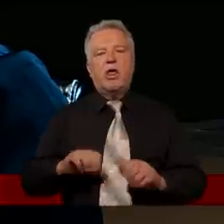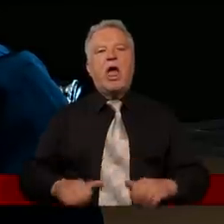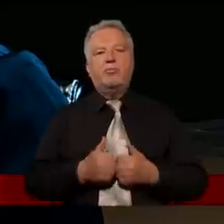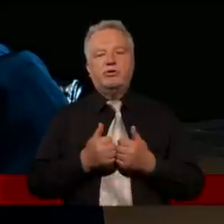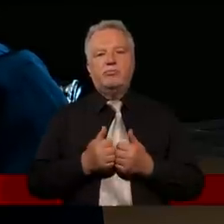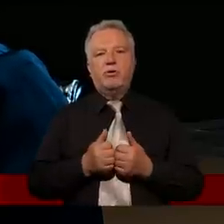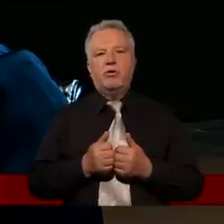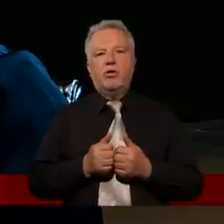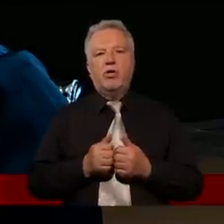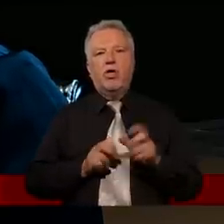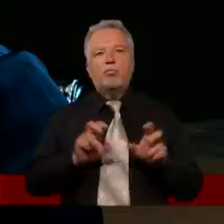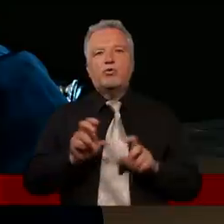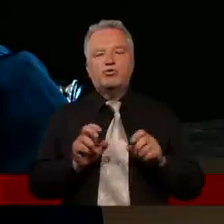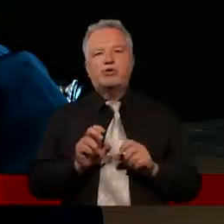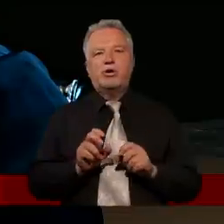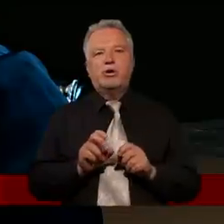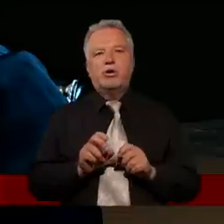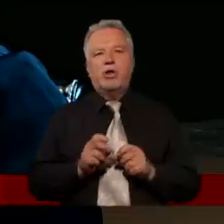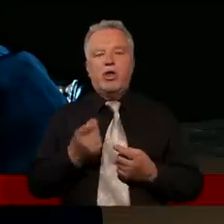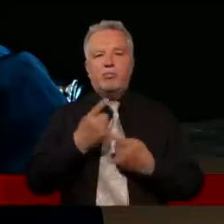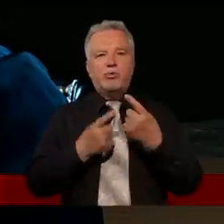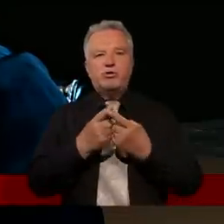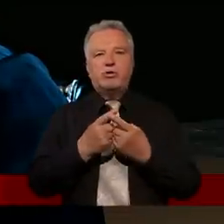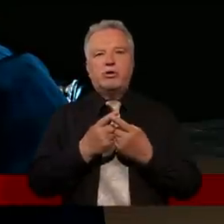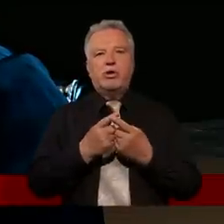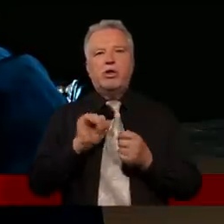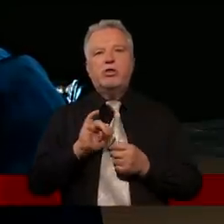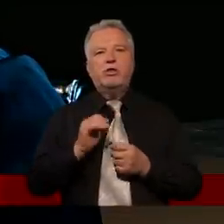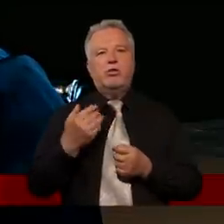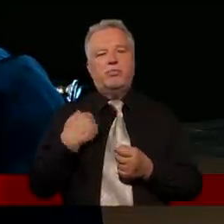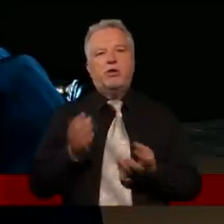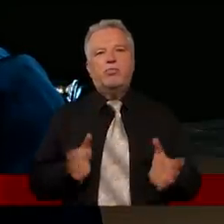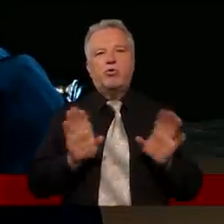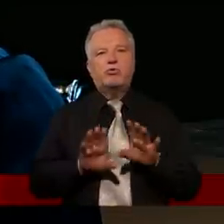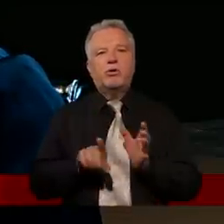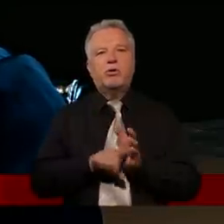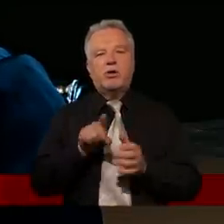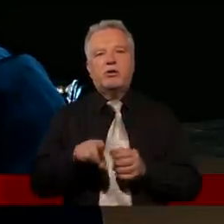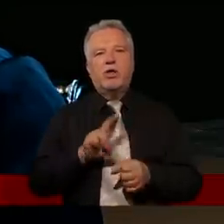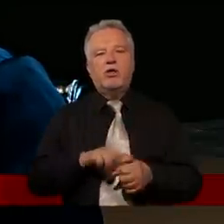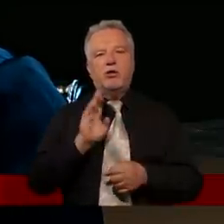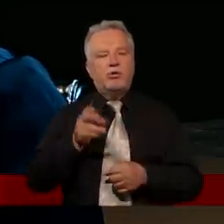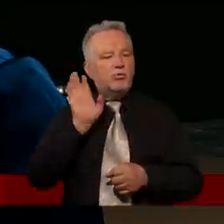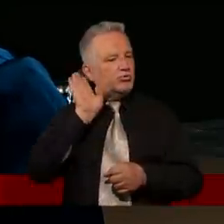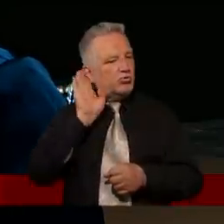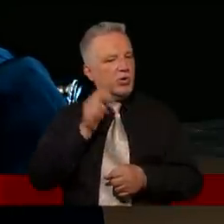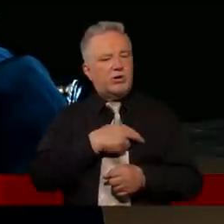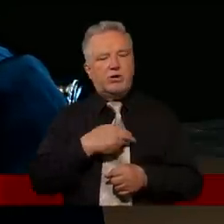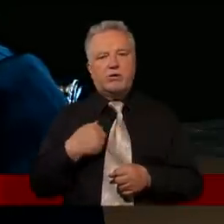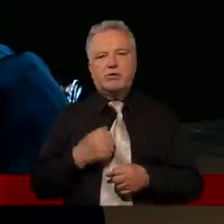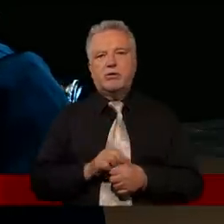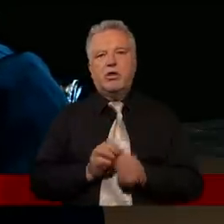Abyśmy poruszyli odpowiednie zagadnienia i byli błogosławieństwem dla tych, którzy będą nas słuchać.